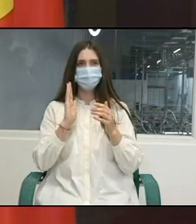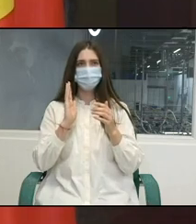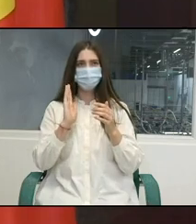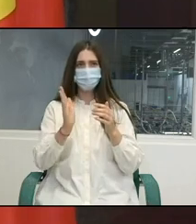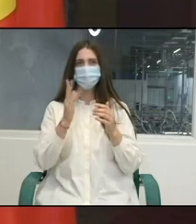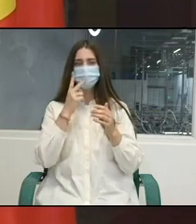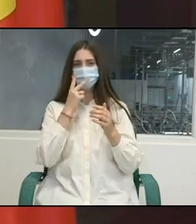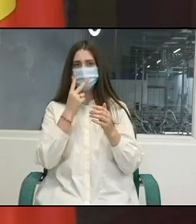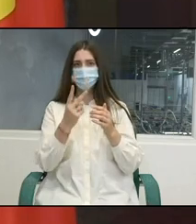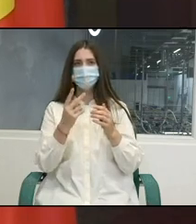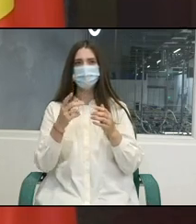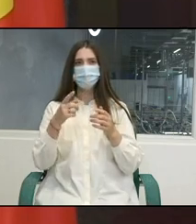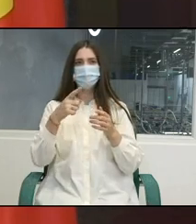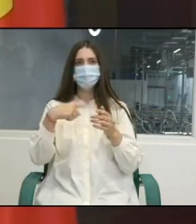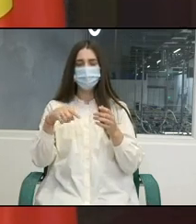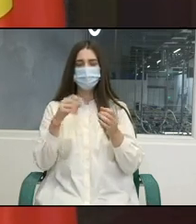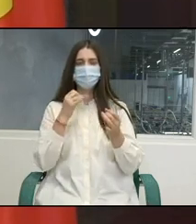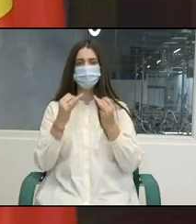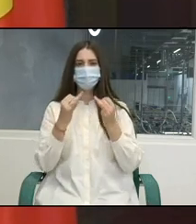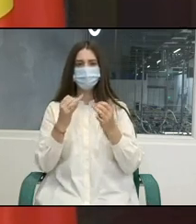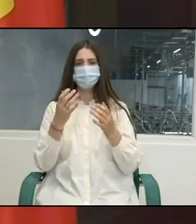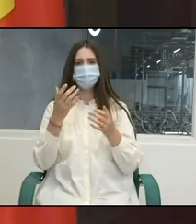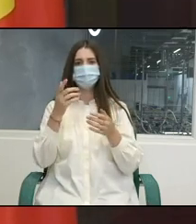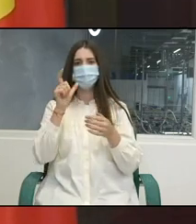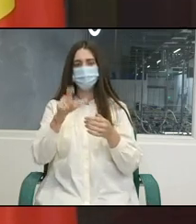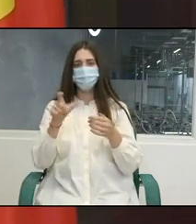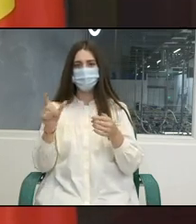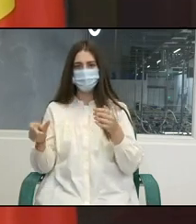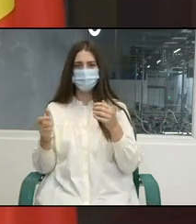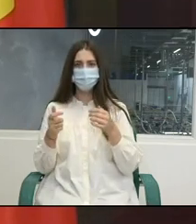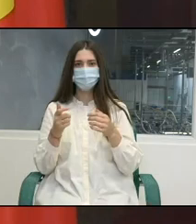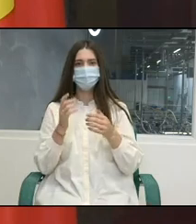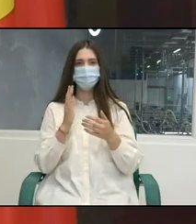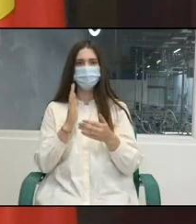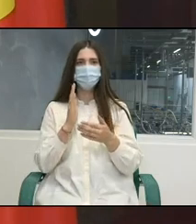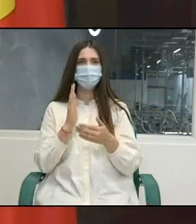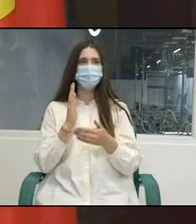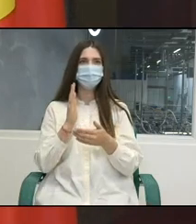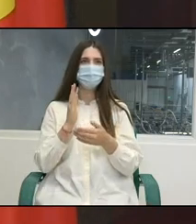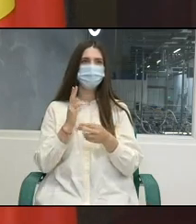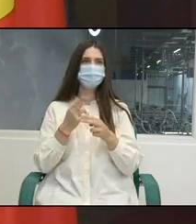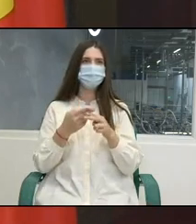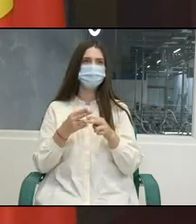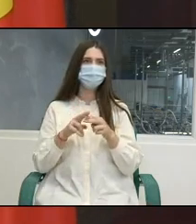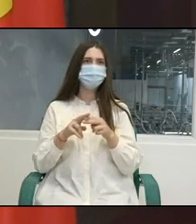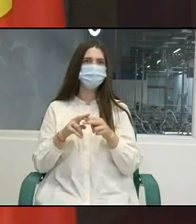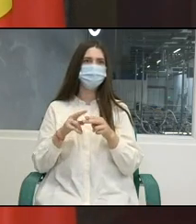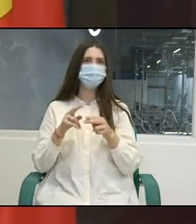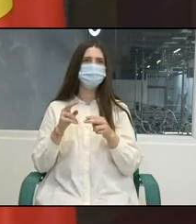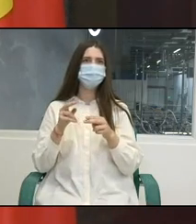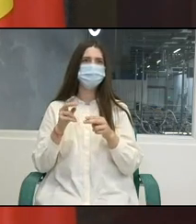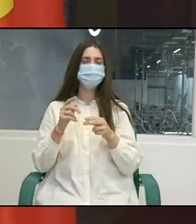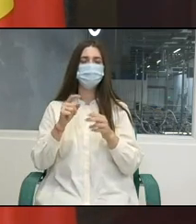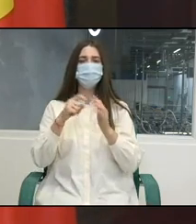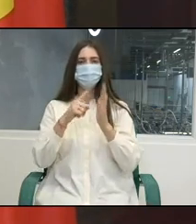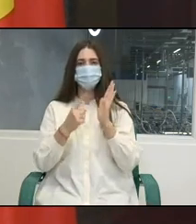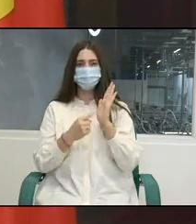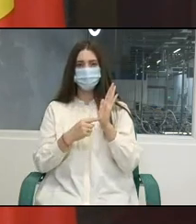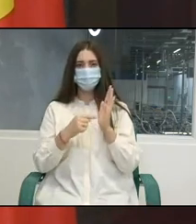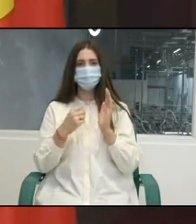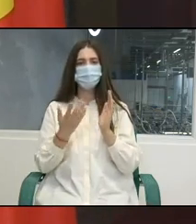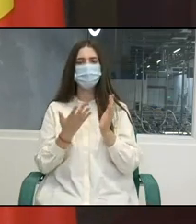presă și pe această cale încurajez reprezentanții mass media să placeze întrebările lor